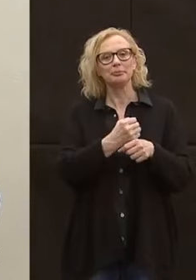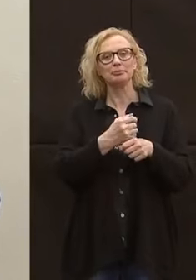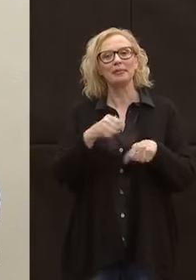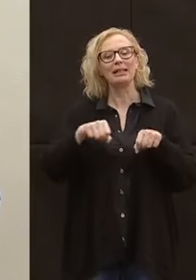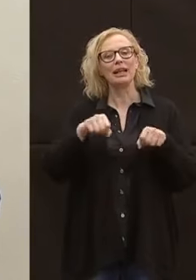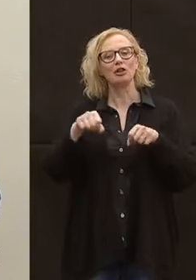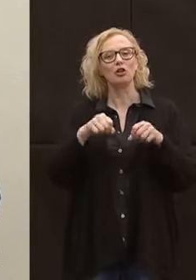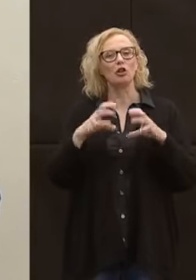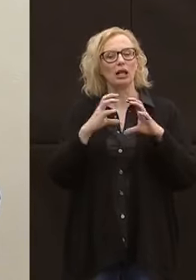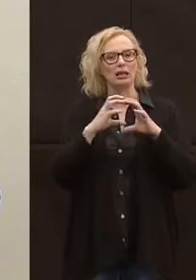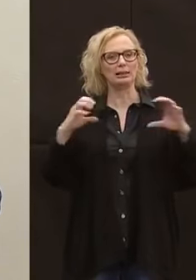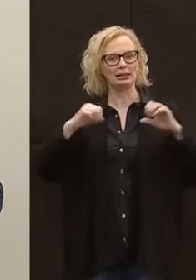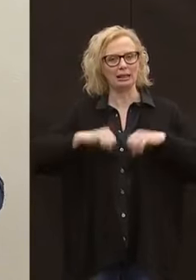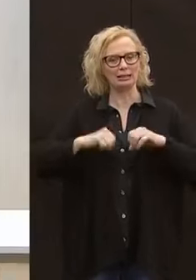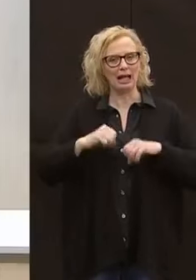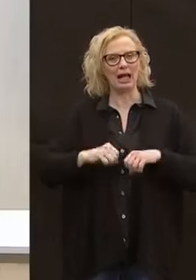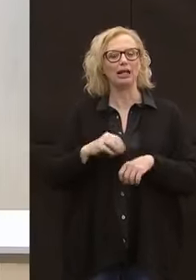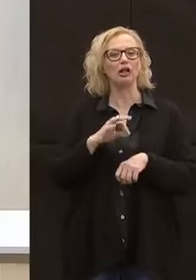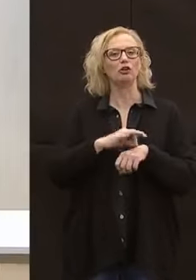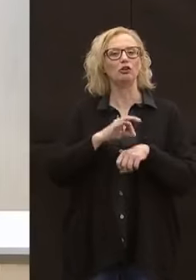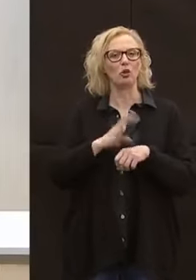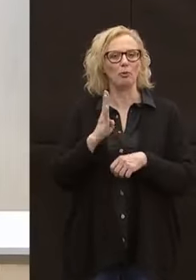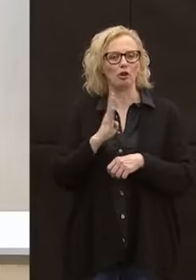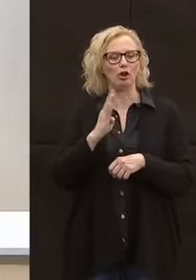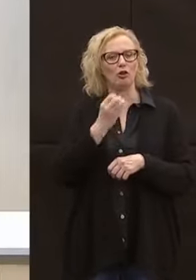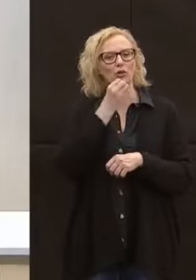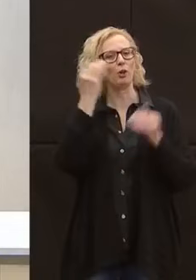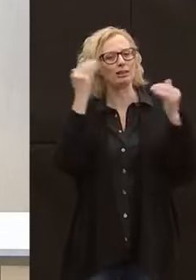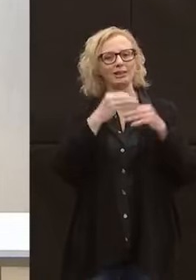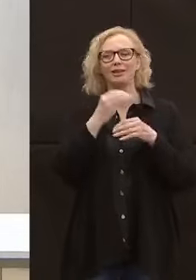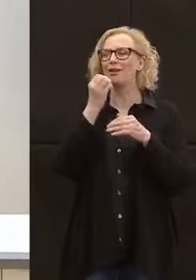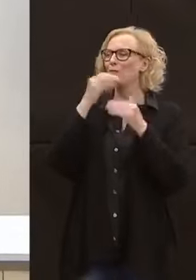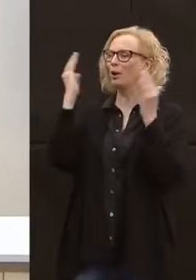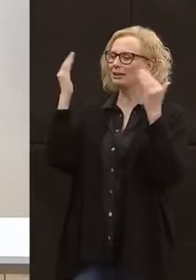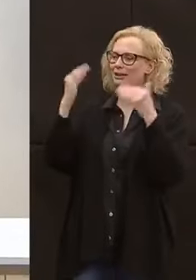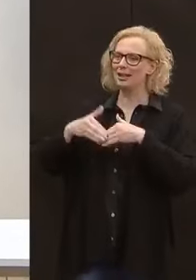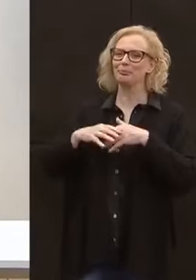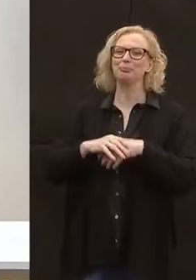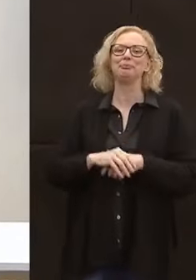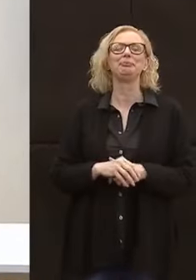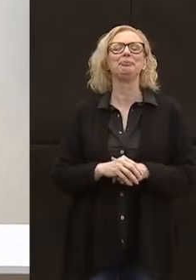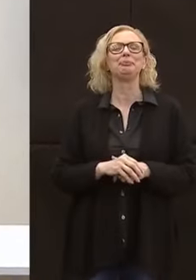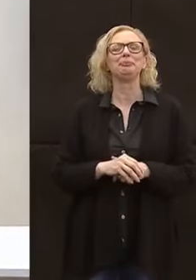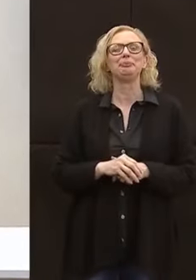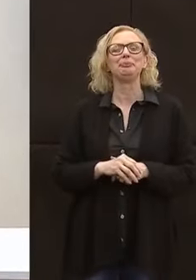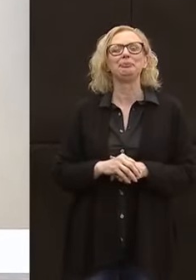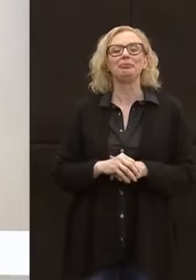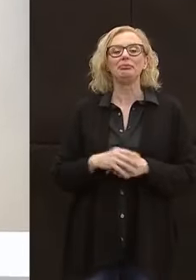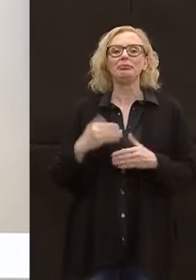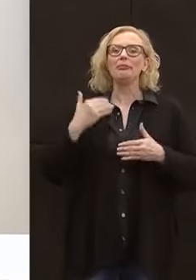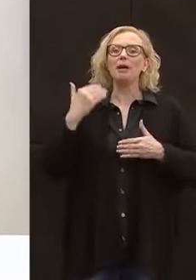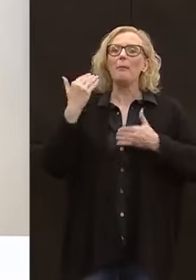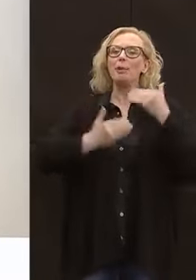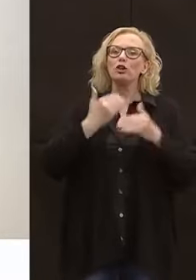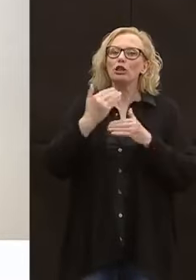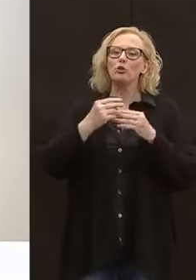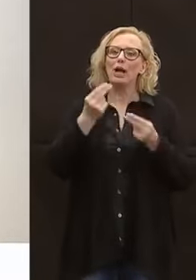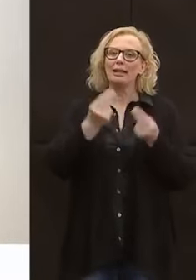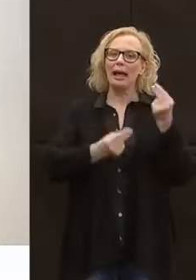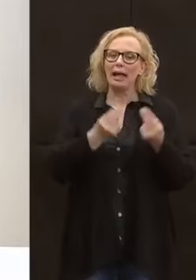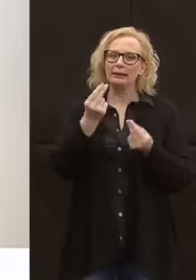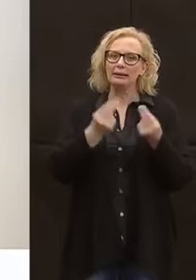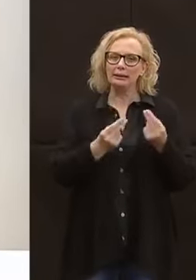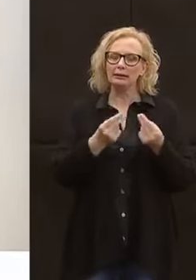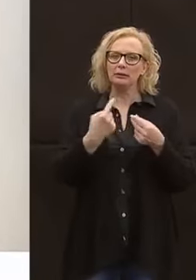Generale dell'Azienda Sanitaria Paolo Bordon, buonasera dottor Bordon. Allora, la procedura dei dati credo che